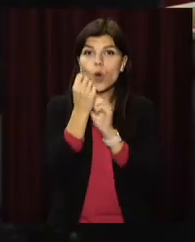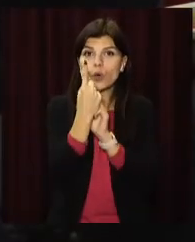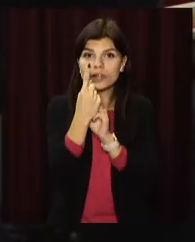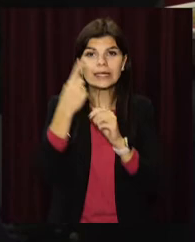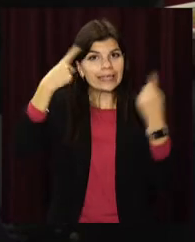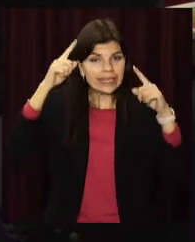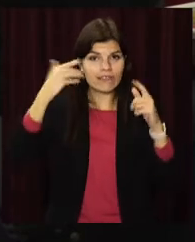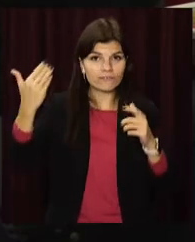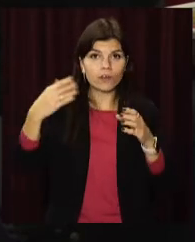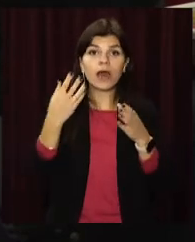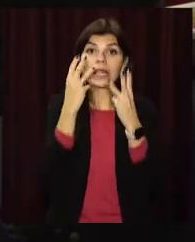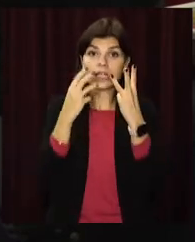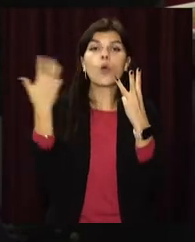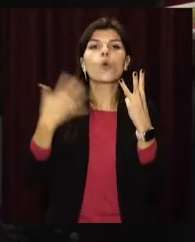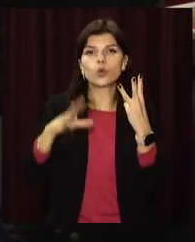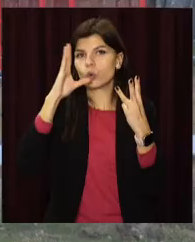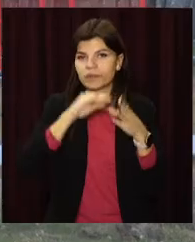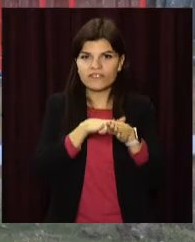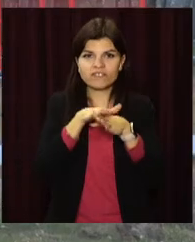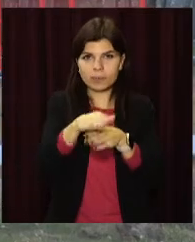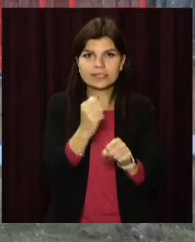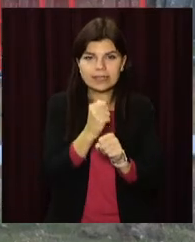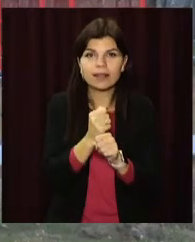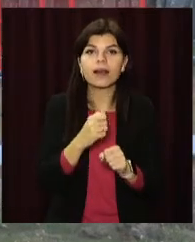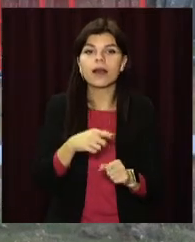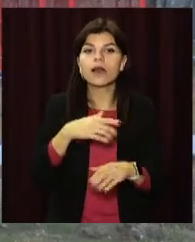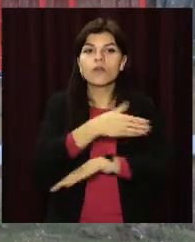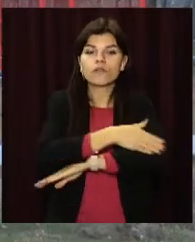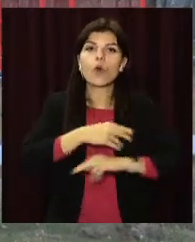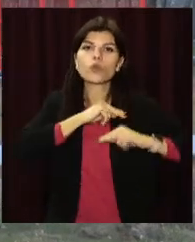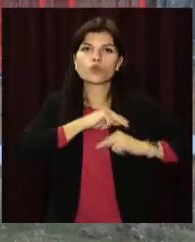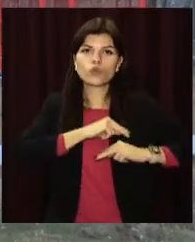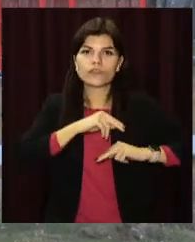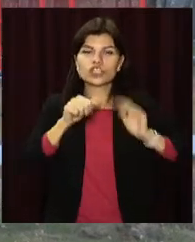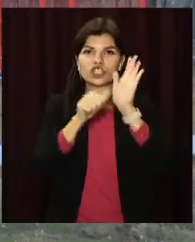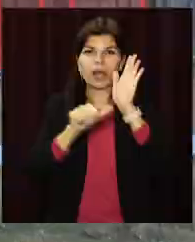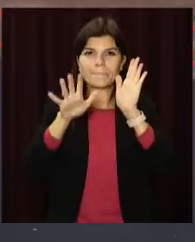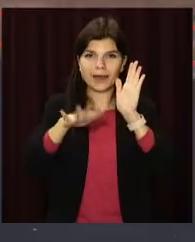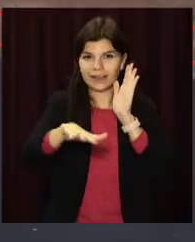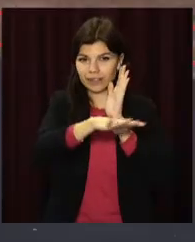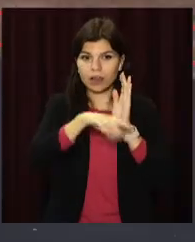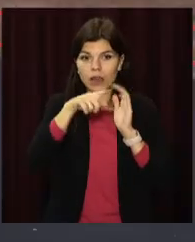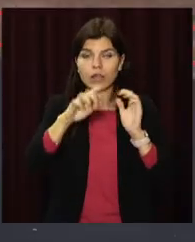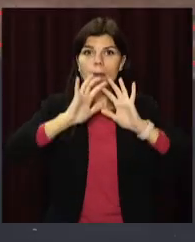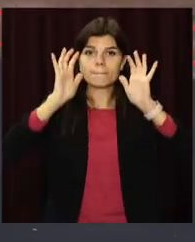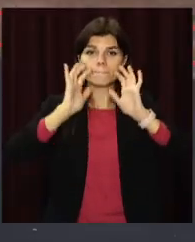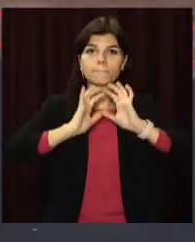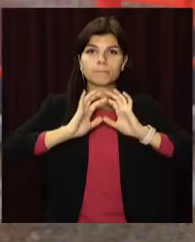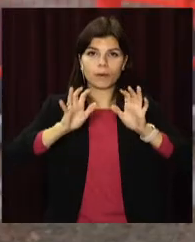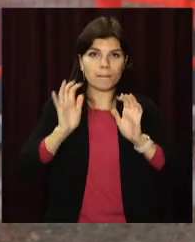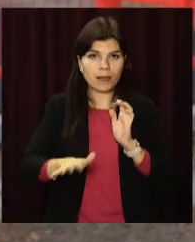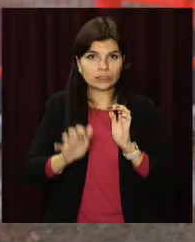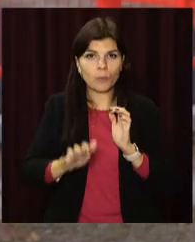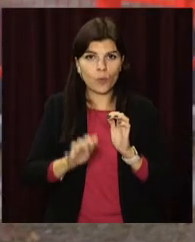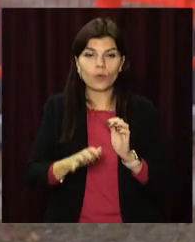проєктів. Три з них вже встигли реалізувати. Зокрема, по проспекту Дружби народів 65 облаштували баскетбольний майданчик.